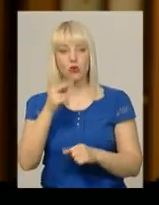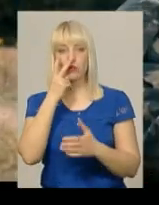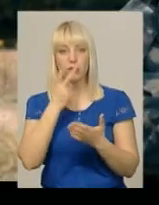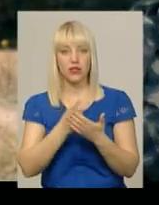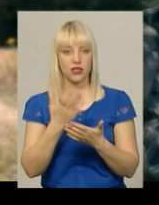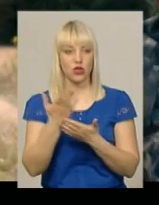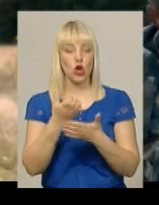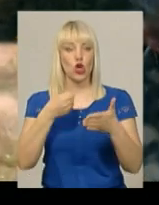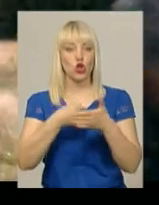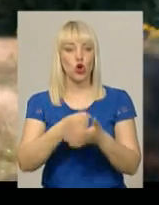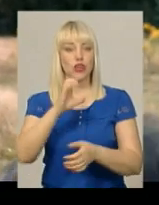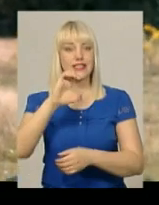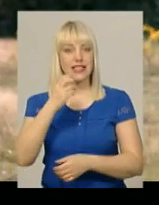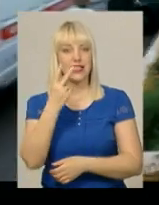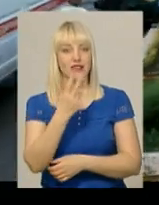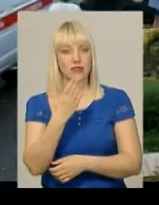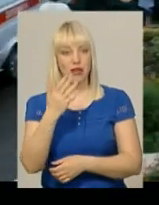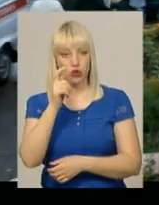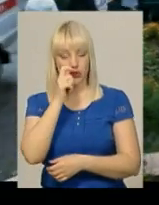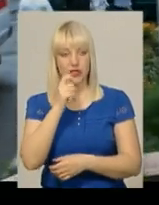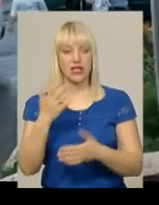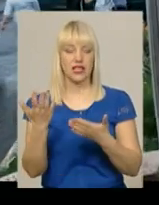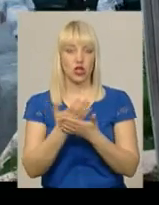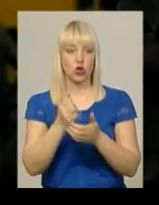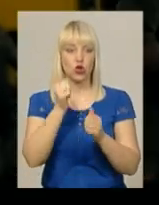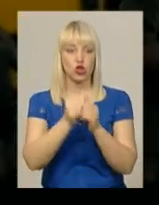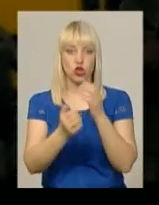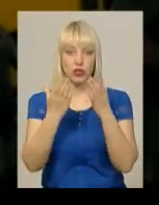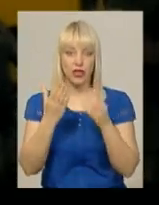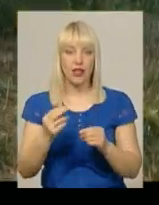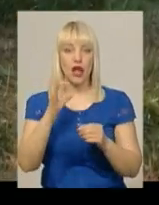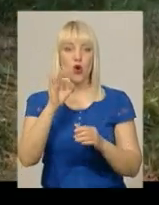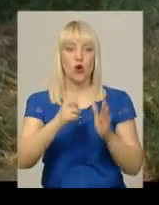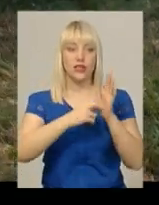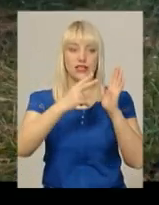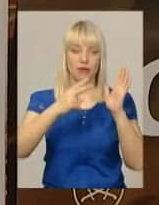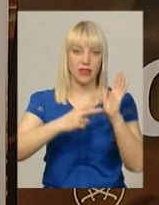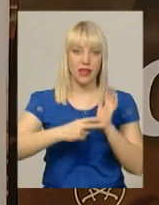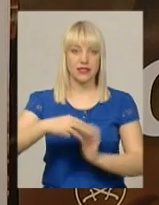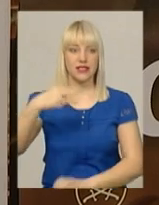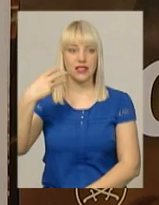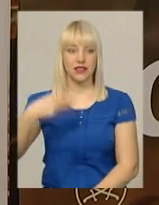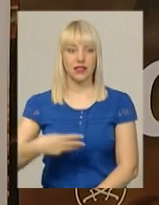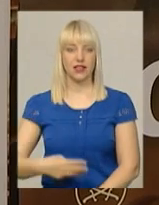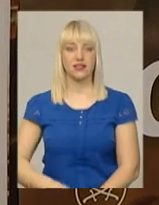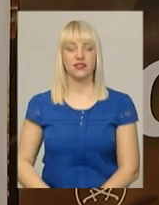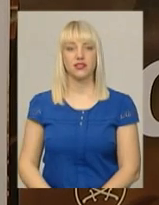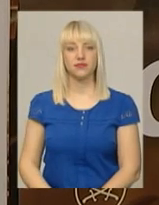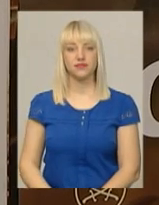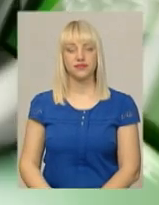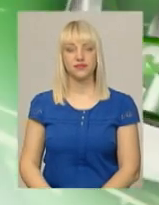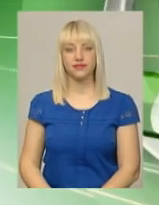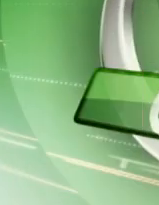середи 25 квітня. Сеанси щоденно о 17.30. Ольга Нісміанова, Олександр Горішевський. Новини Поділля. Центр.